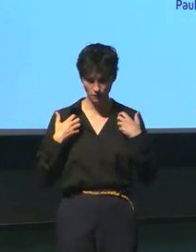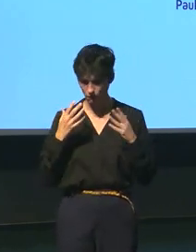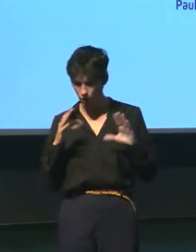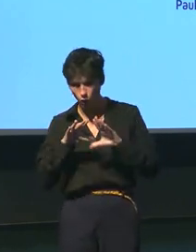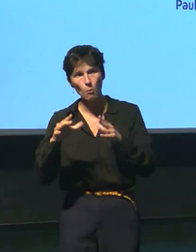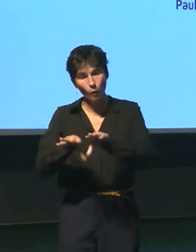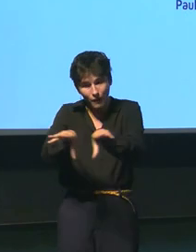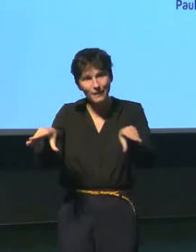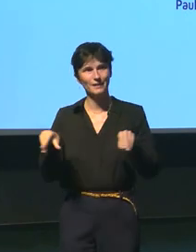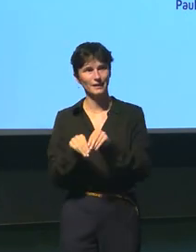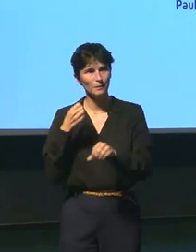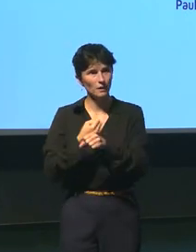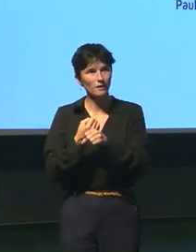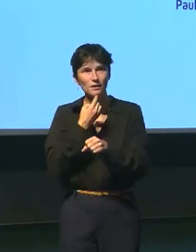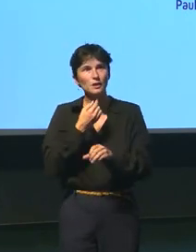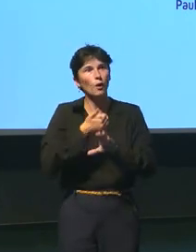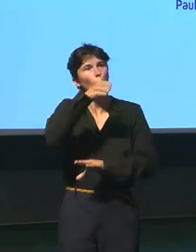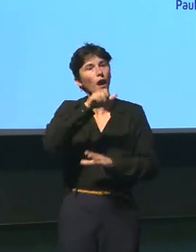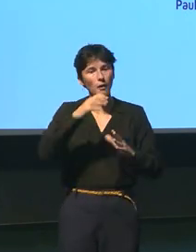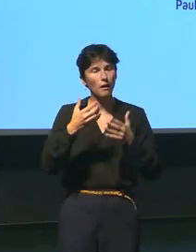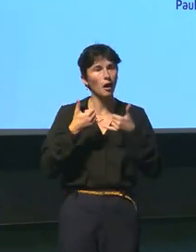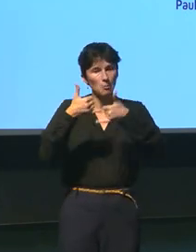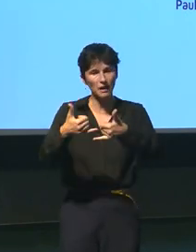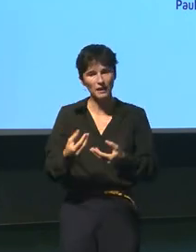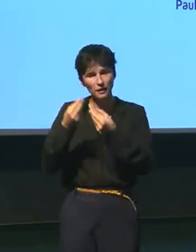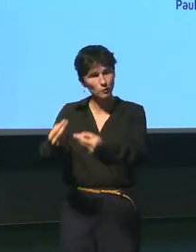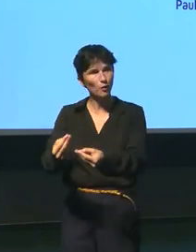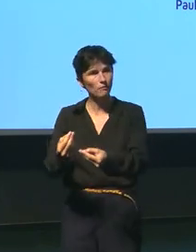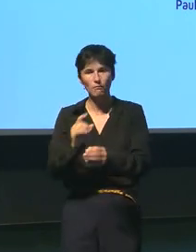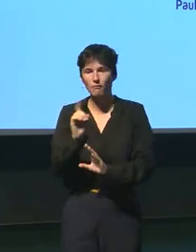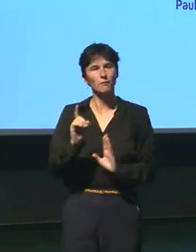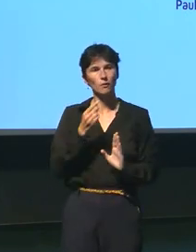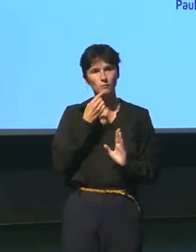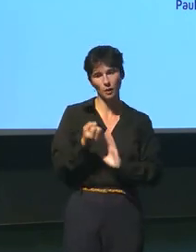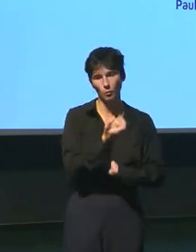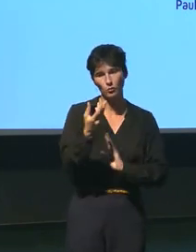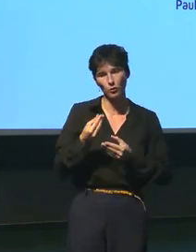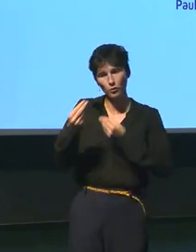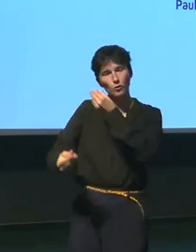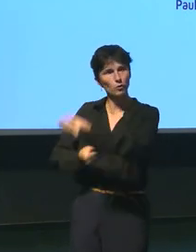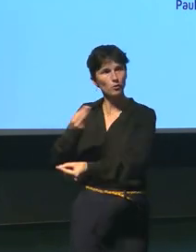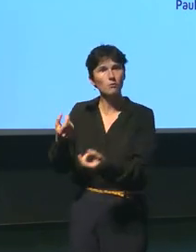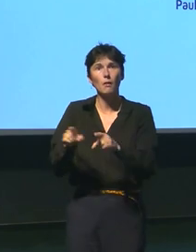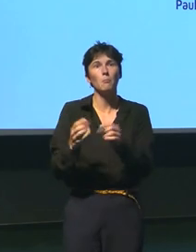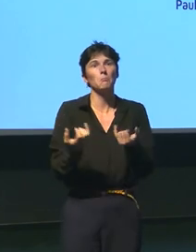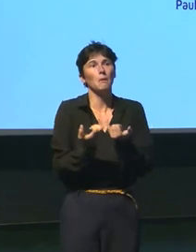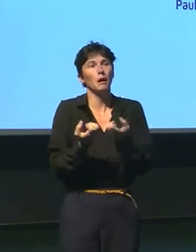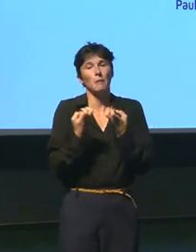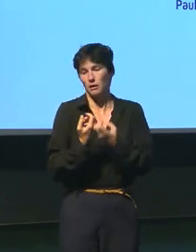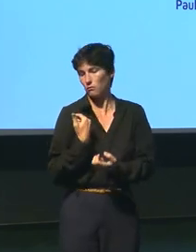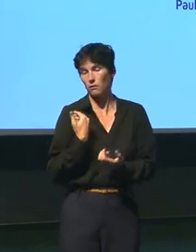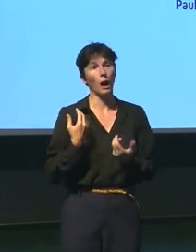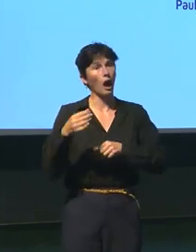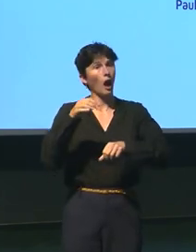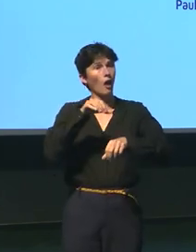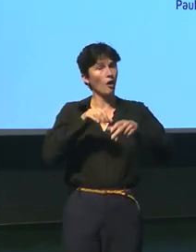en général on n plus un seul prix Nobel on a deux en même temps le prix Nobel et le physique qu'on vient de distinguer les prix Nobel et physique il y a